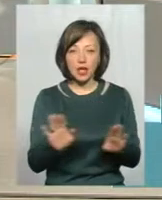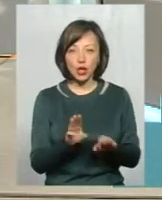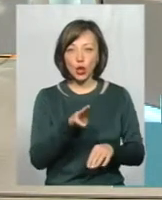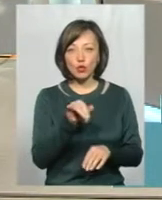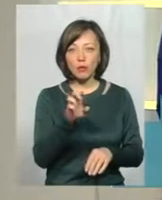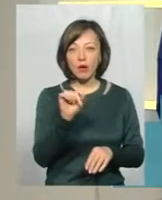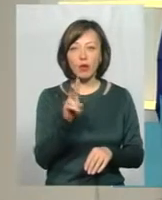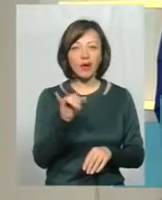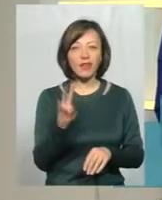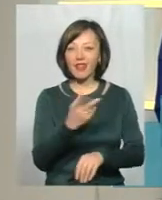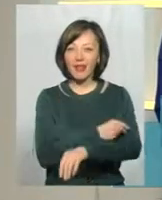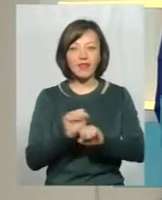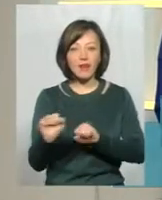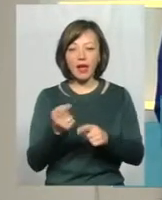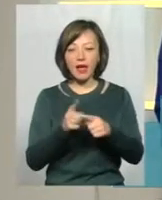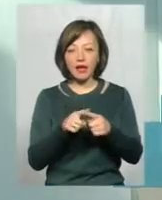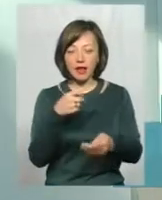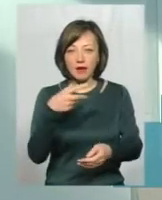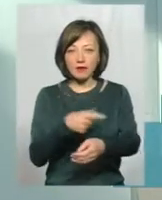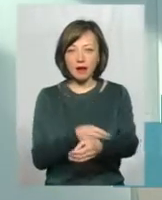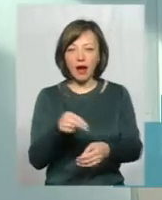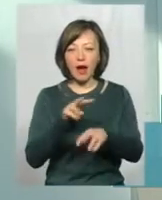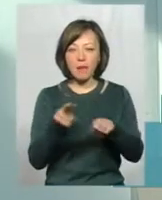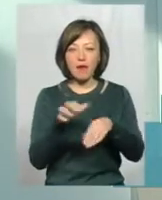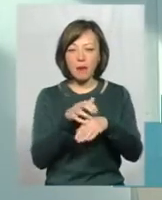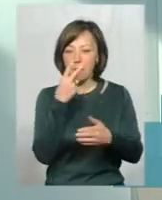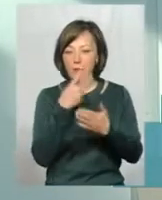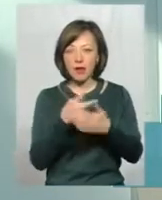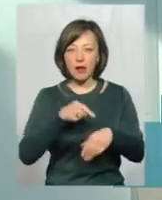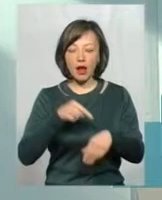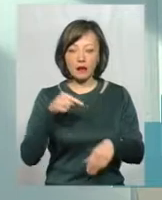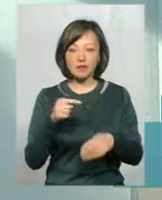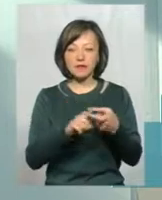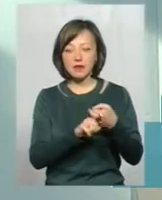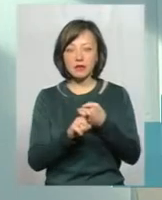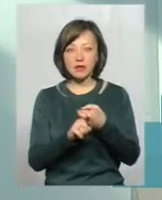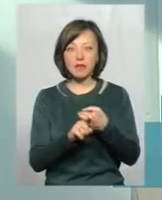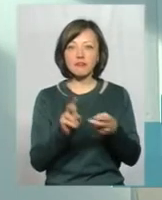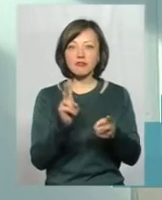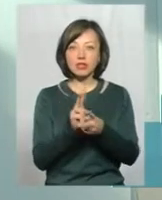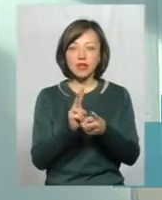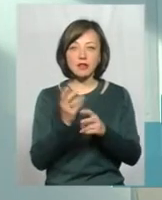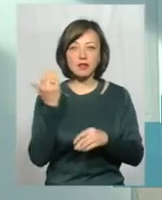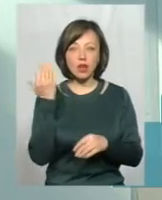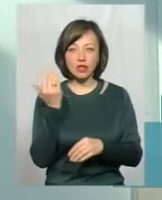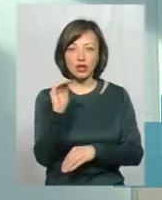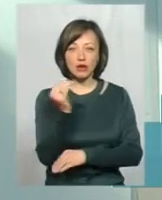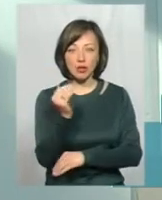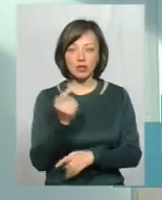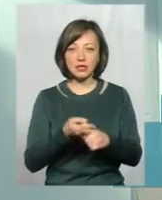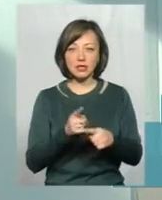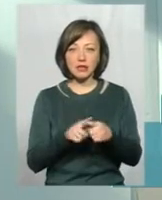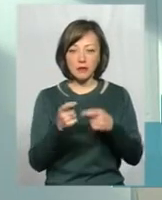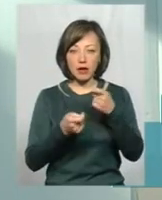Туберкулін – це не вакціна, це аллерген, який вводиться дітям. І в зависість від того, відчувався ли різні різні різні різні с